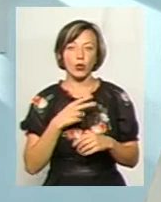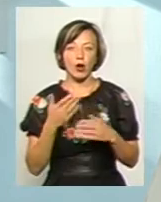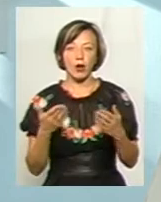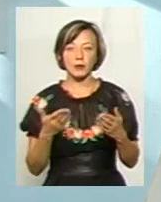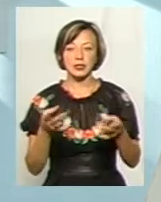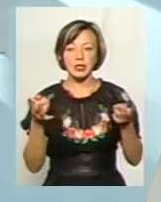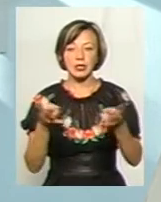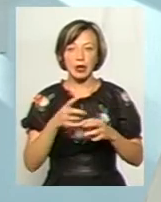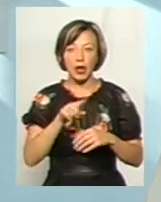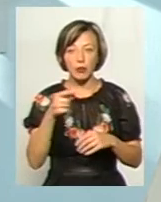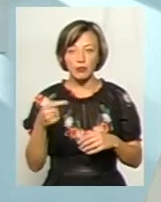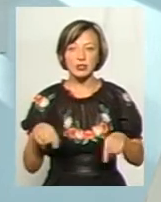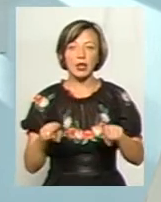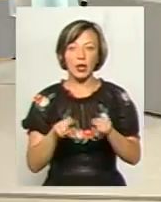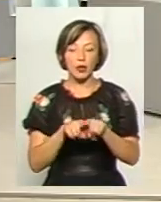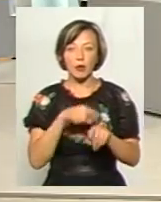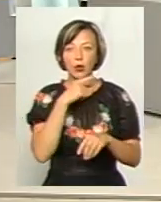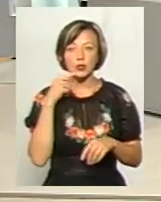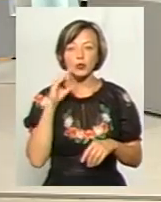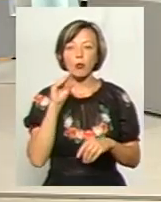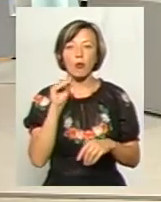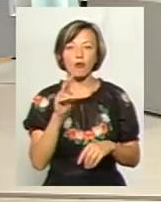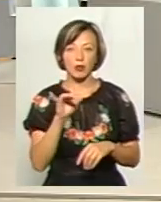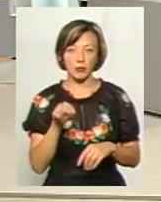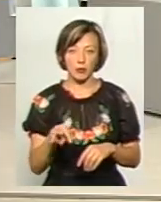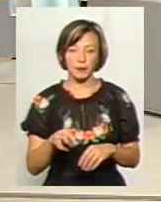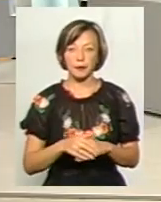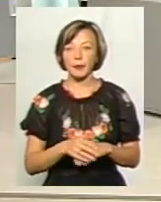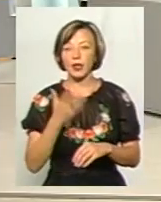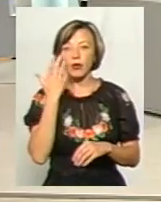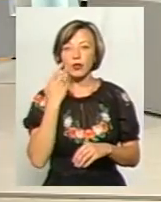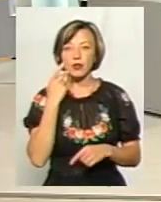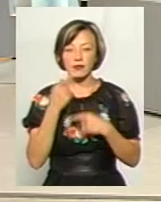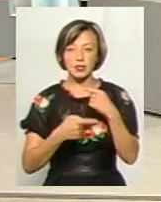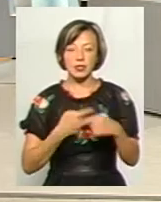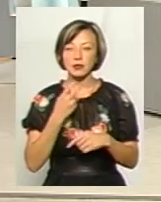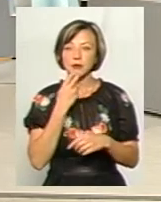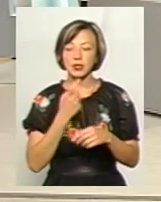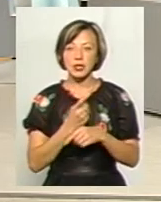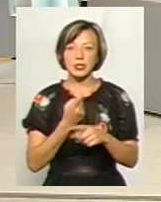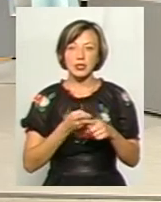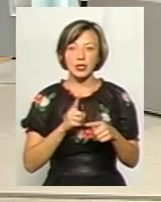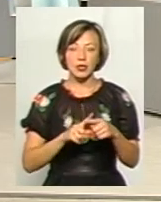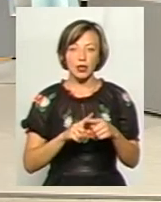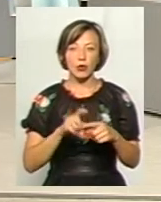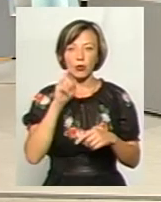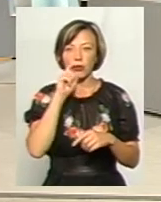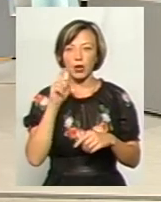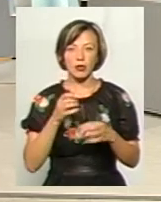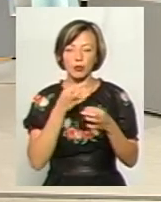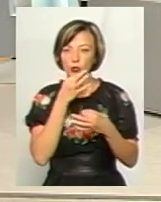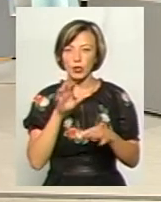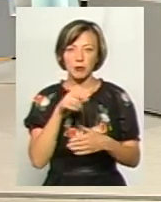затребуваністю саме отаким російськомовним. І коли він весь час сміється з цієї України у будь-яких